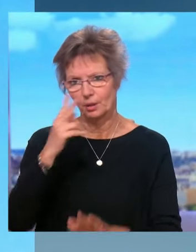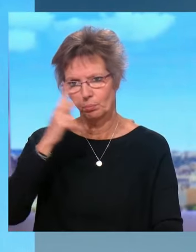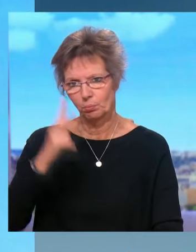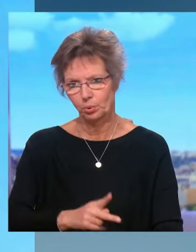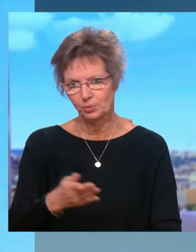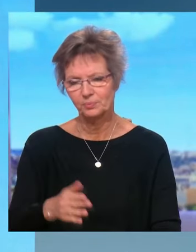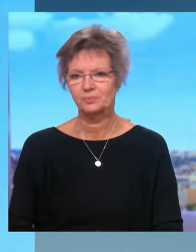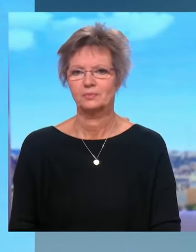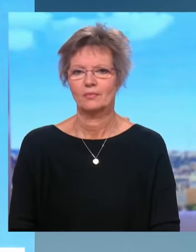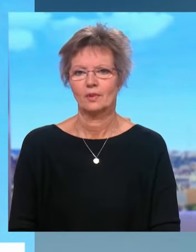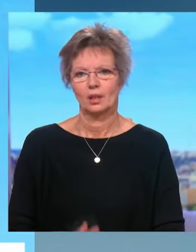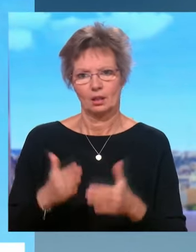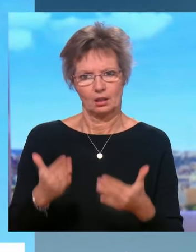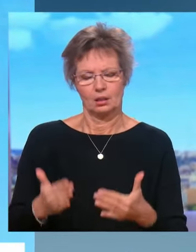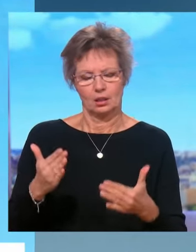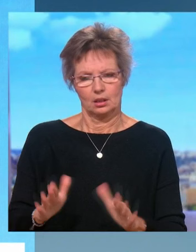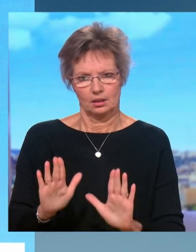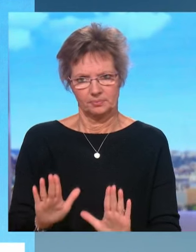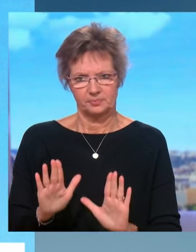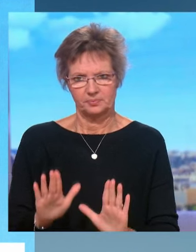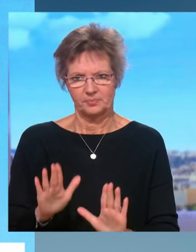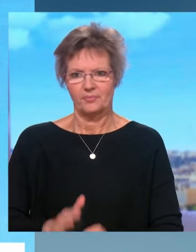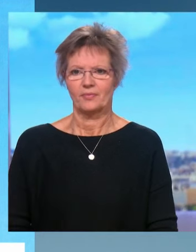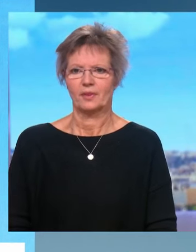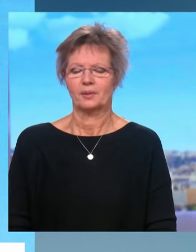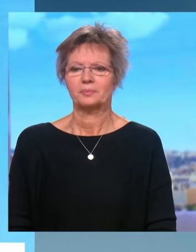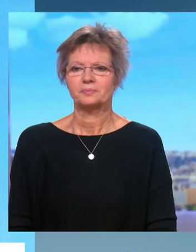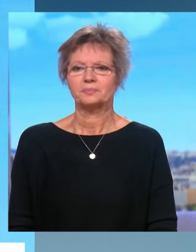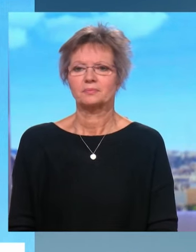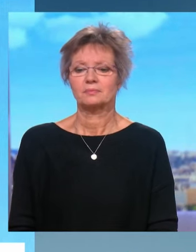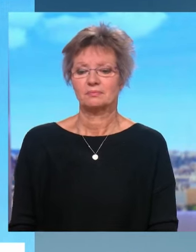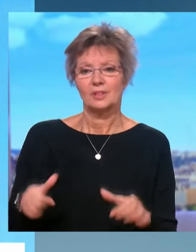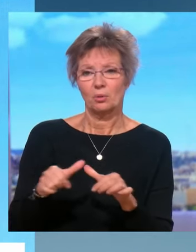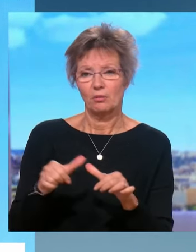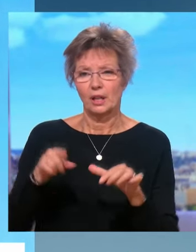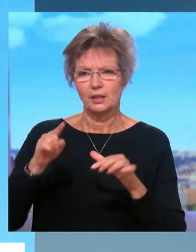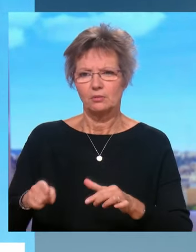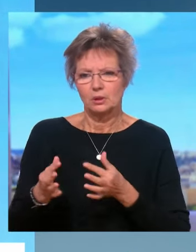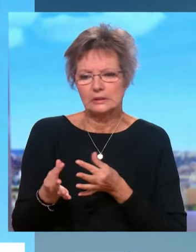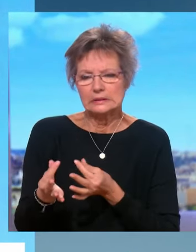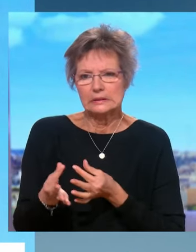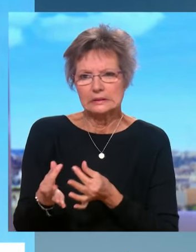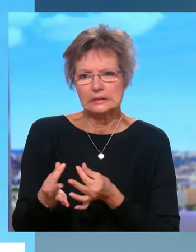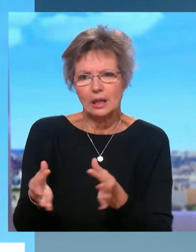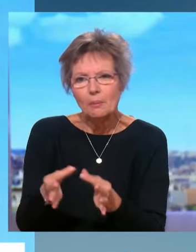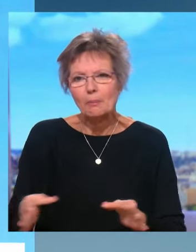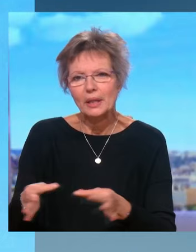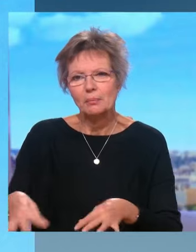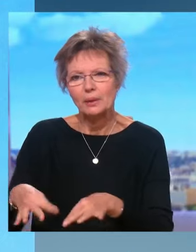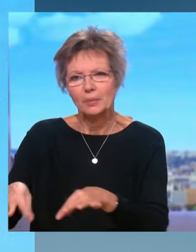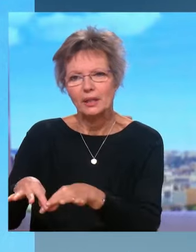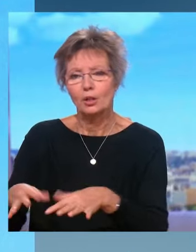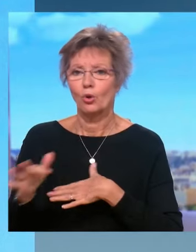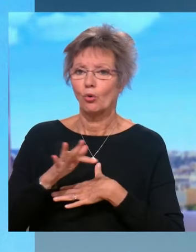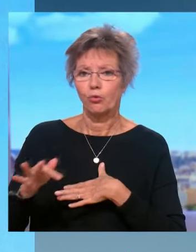ayons raison de garder sur cette question. Ce qu'il faut faire, c'est sensibiliser tous ces pays puisque si la France et si l'Europe